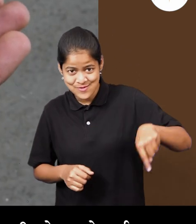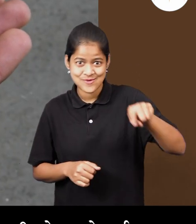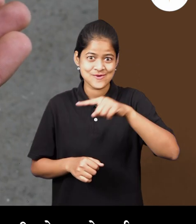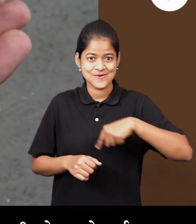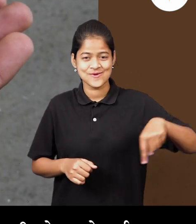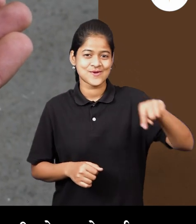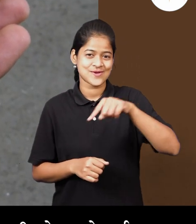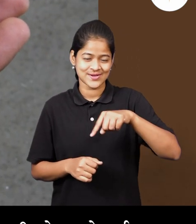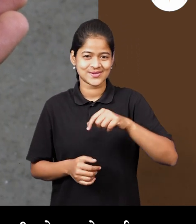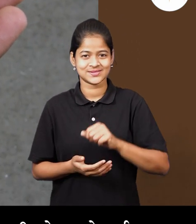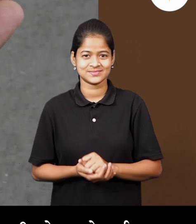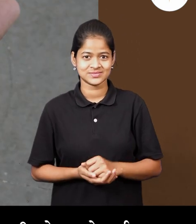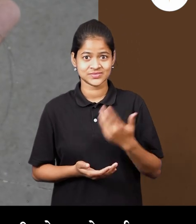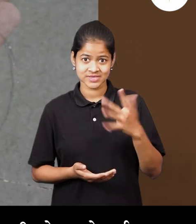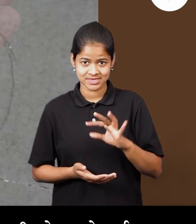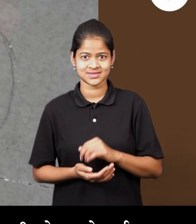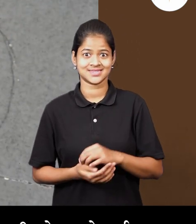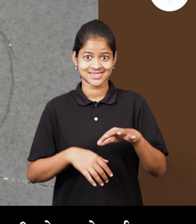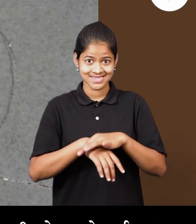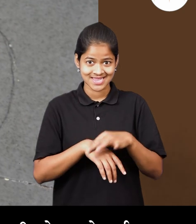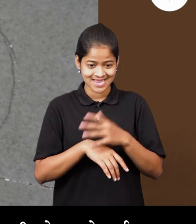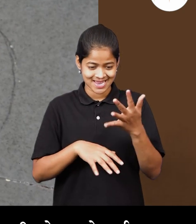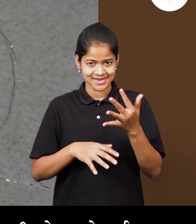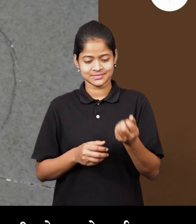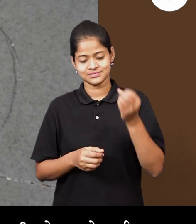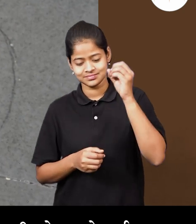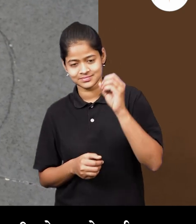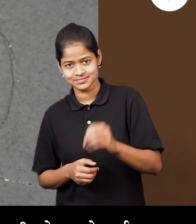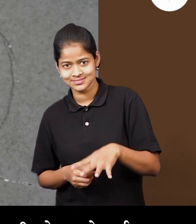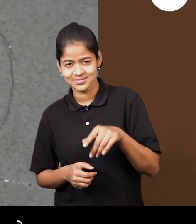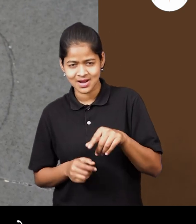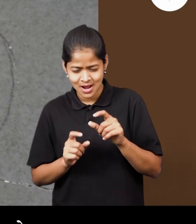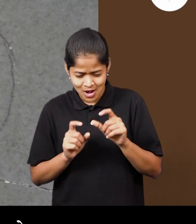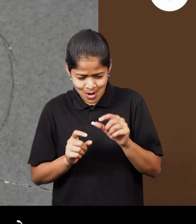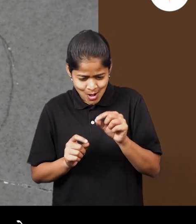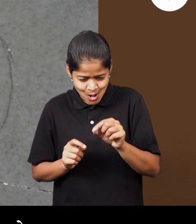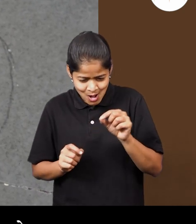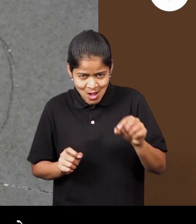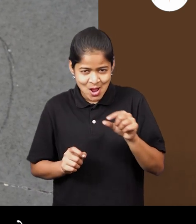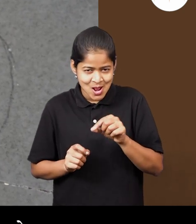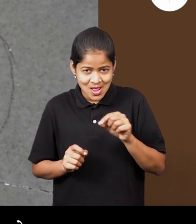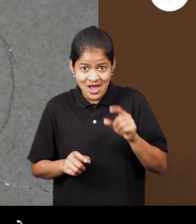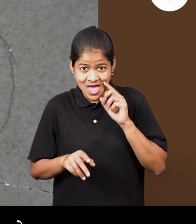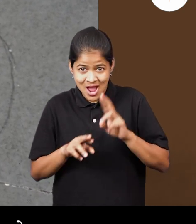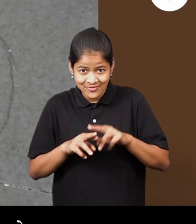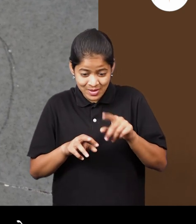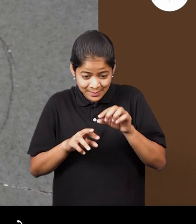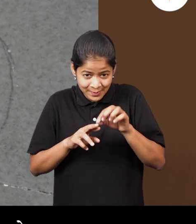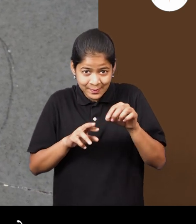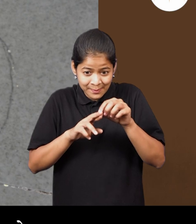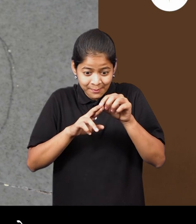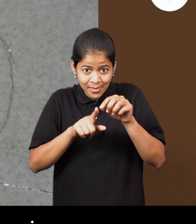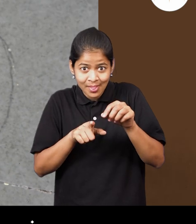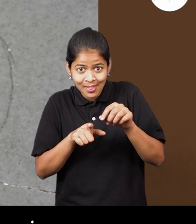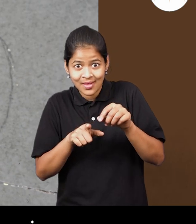तुकडे हाताच ग्याएचे वो एकदम खाली सोडाईचे वर्तुलाथ त्यातला एक एक तुकडा अलगद बाहर काडाईचा